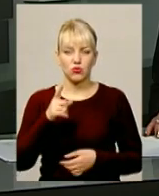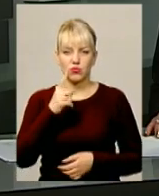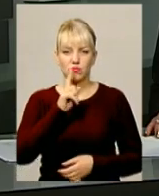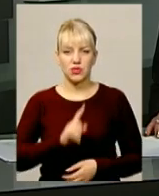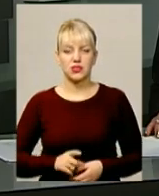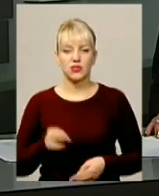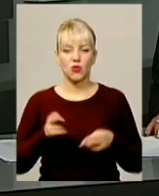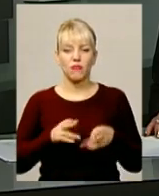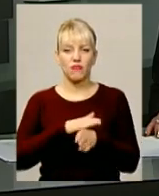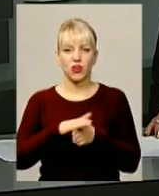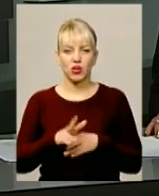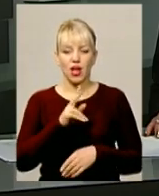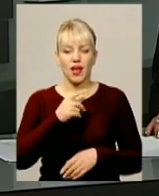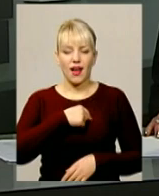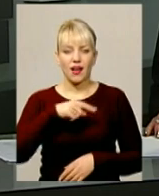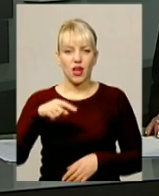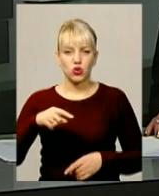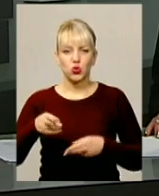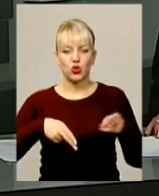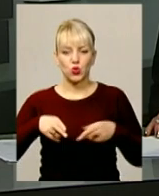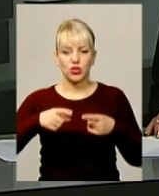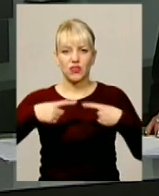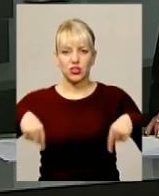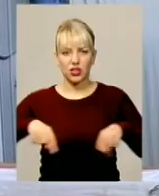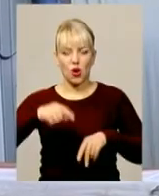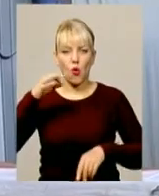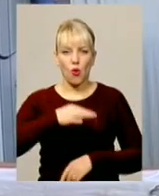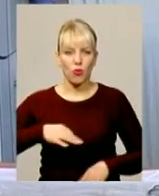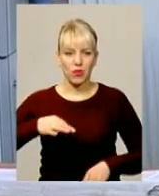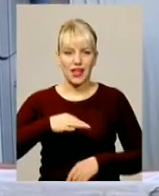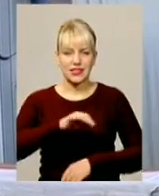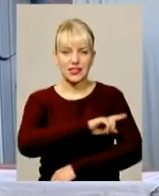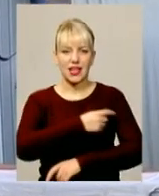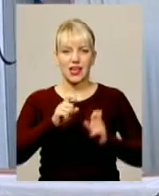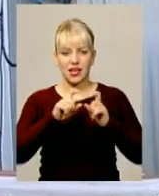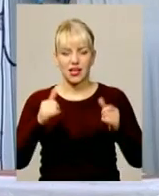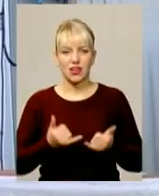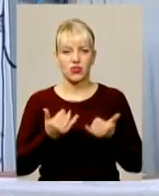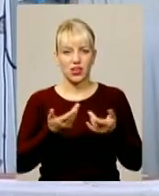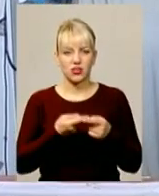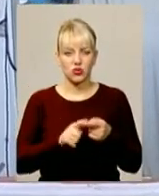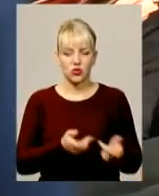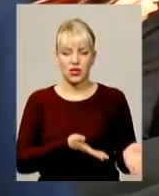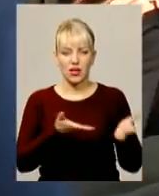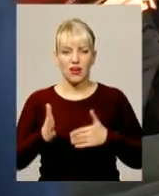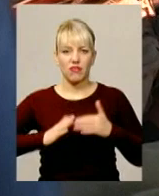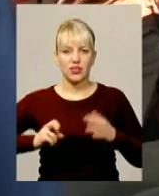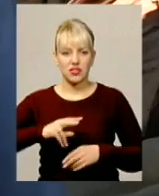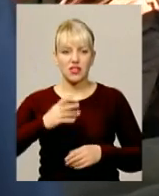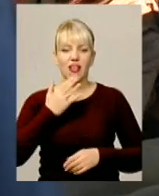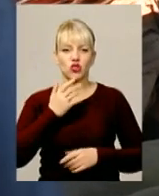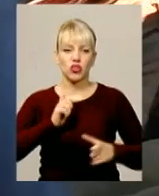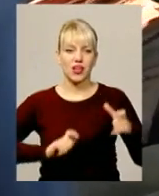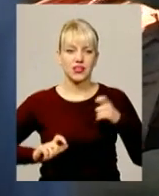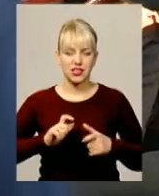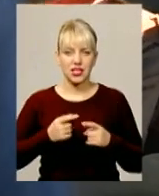Операцію виконали в кардіохірургічному відділенні обласної лікарні. Для цього запросили фахівців Національного інституту серцево